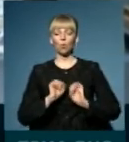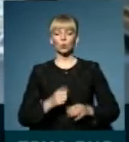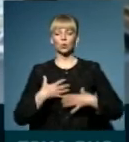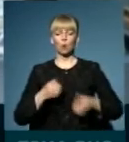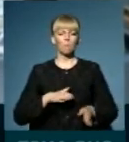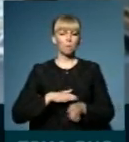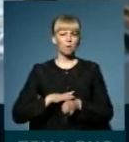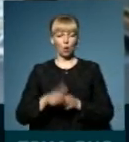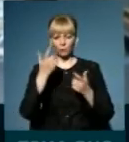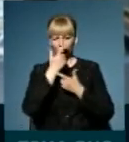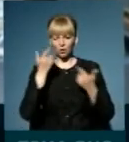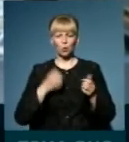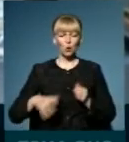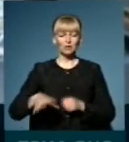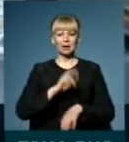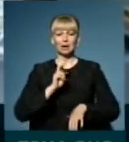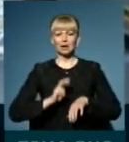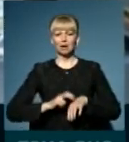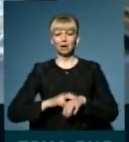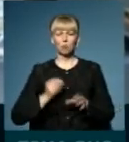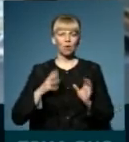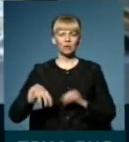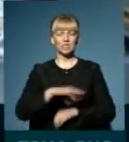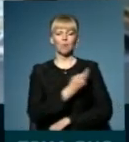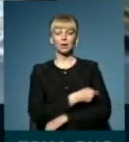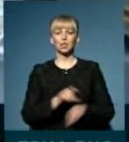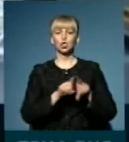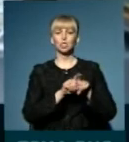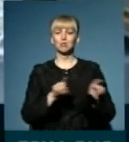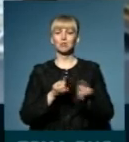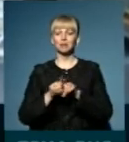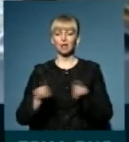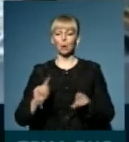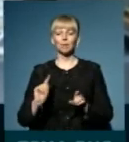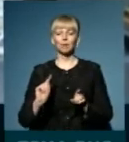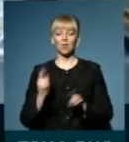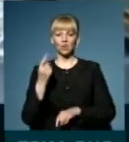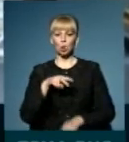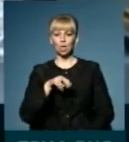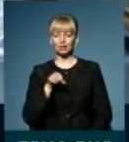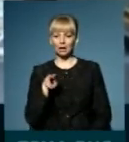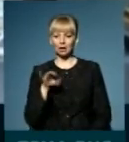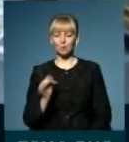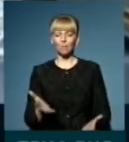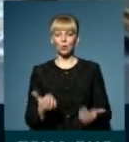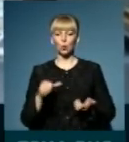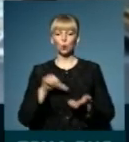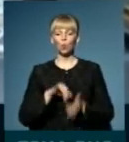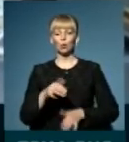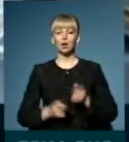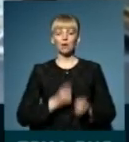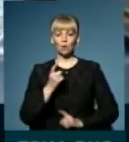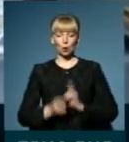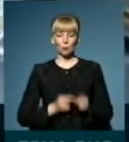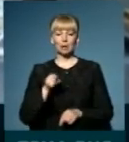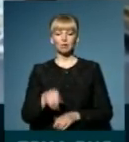повна інформація про всіх лікарів, абсолютно по всіх медичних закладах первинної ланки, які беруть участь у реформі,